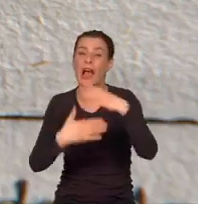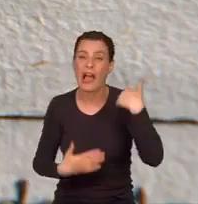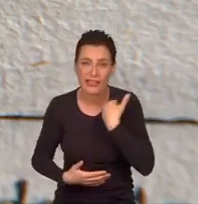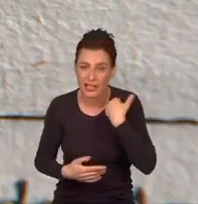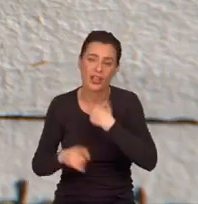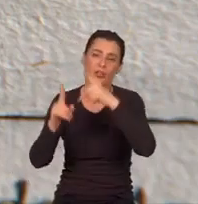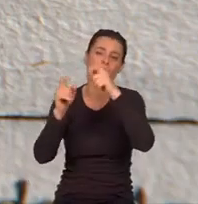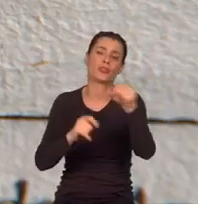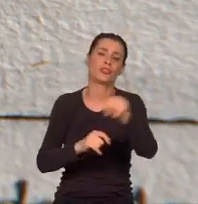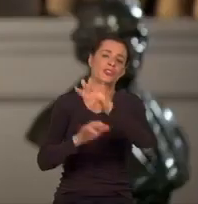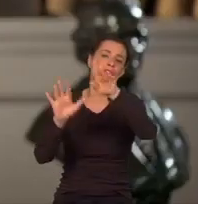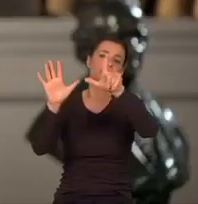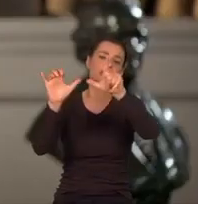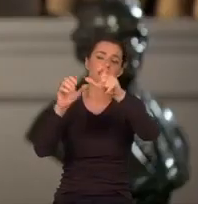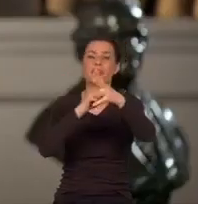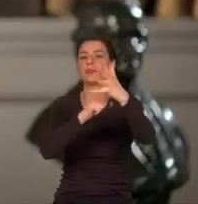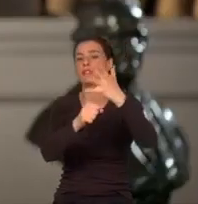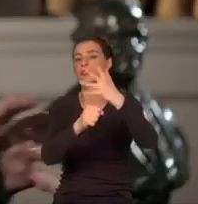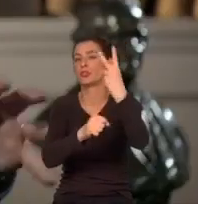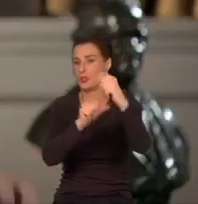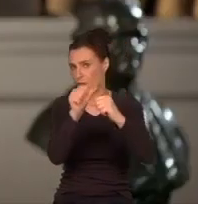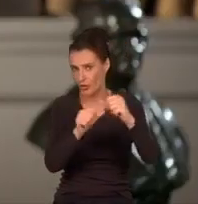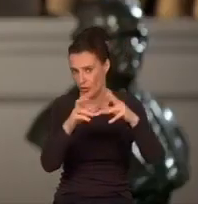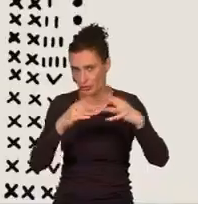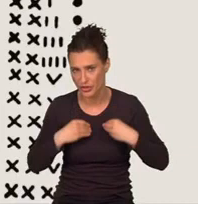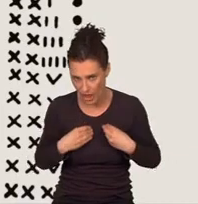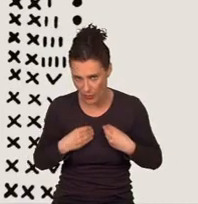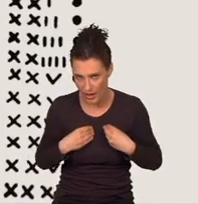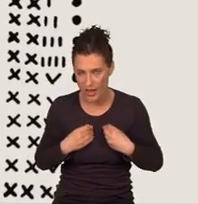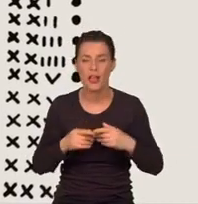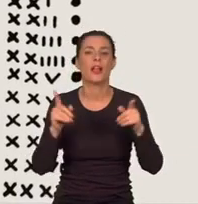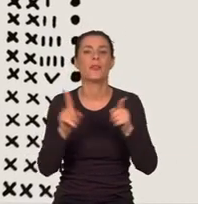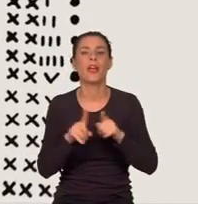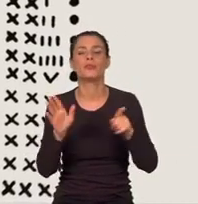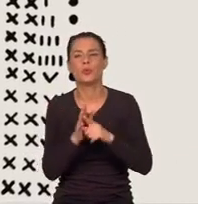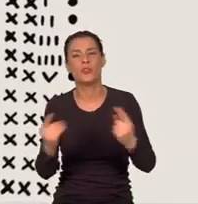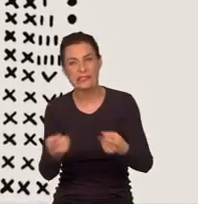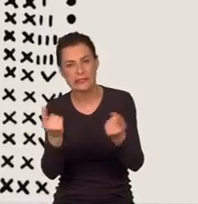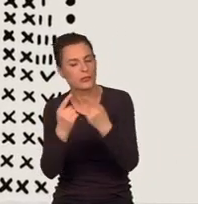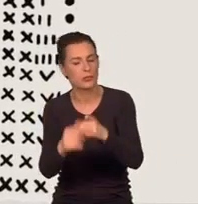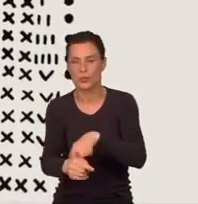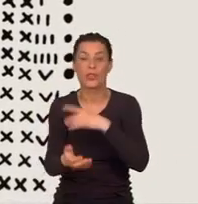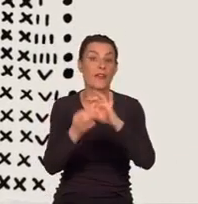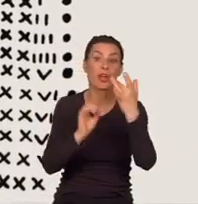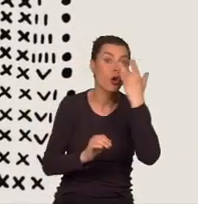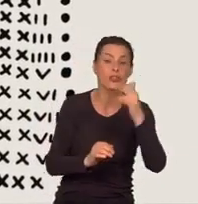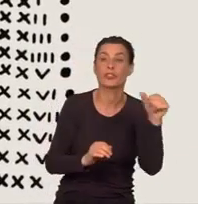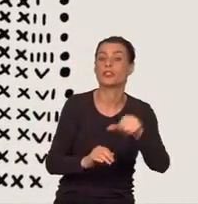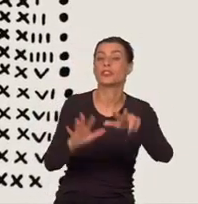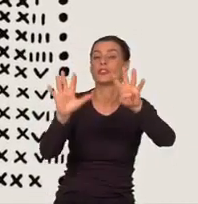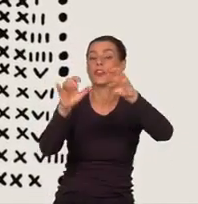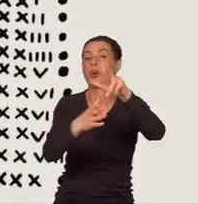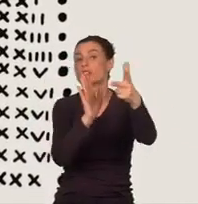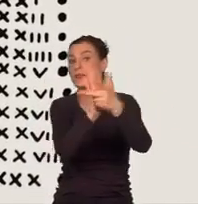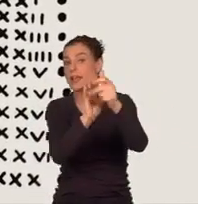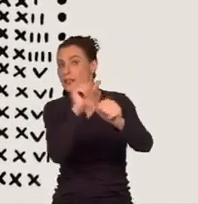nowy kalendarz w 1752 roku. Propagowanie go trwało długo. Rosja przyjęła go w 1918,